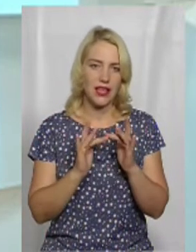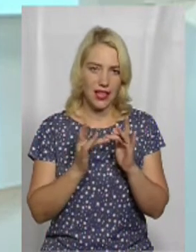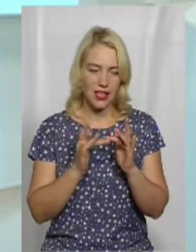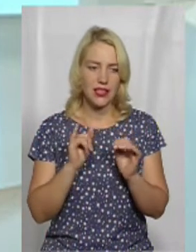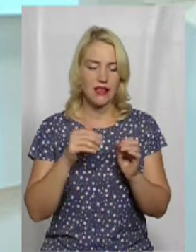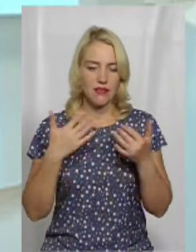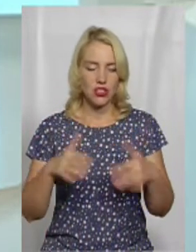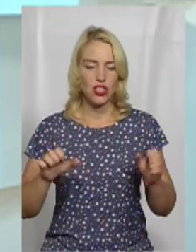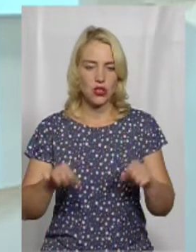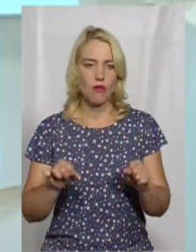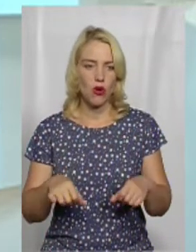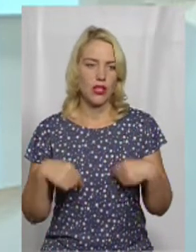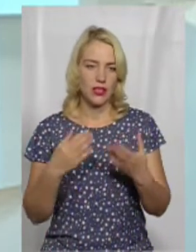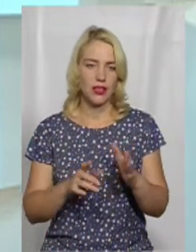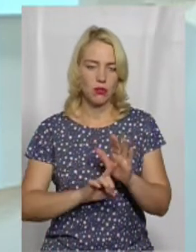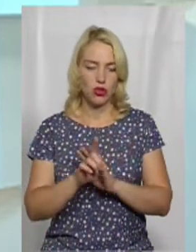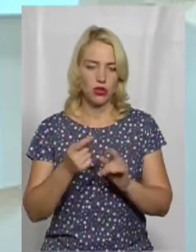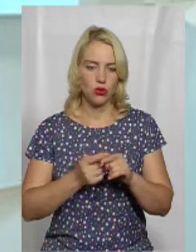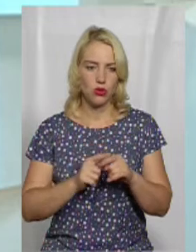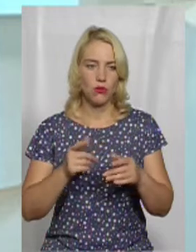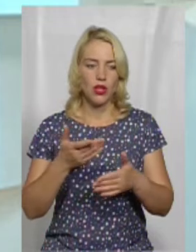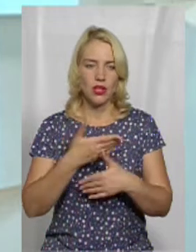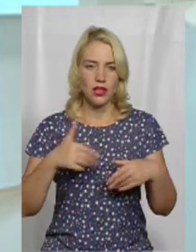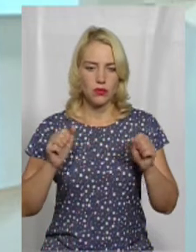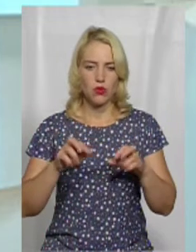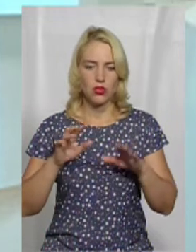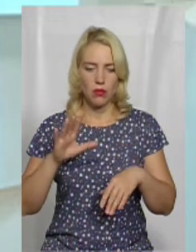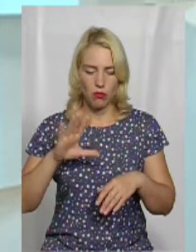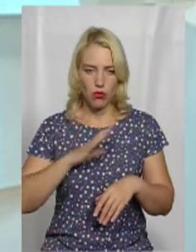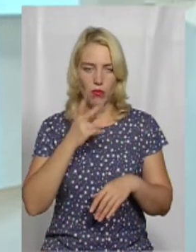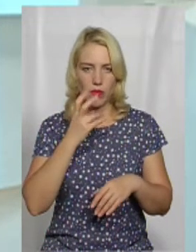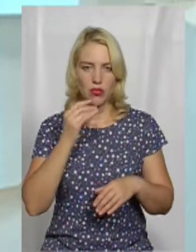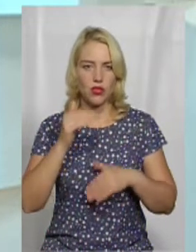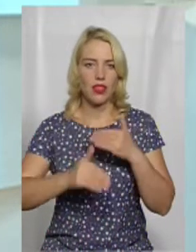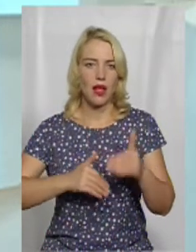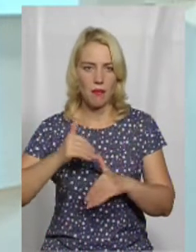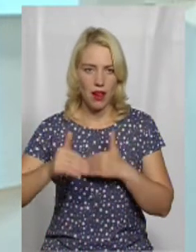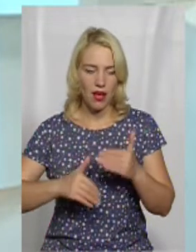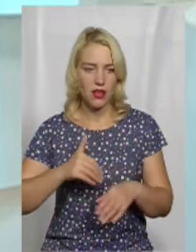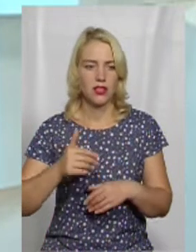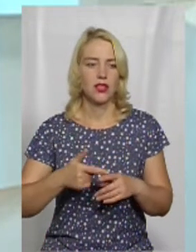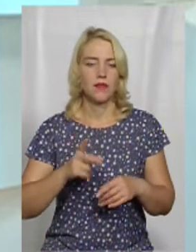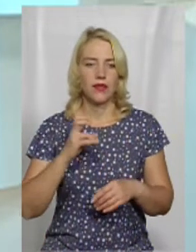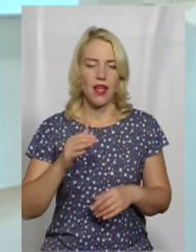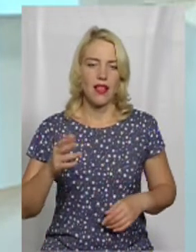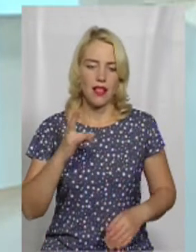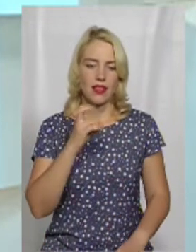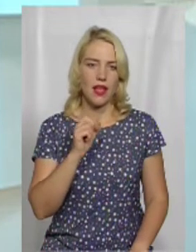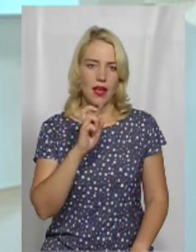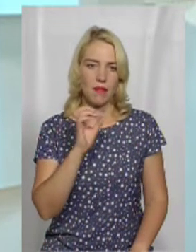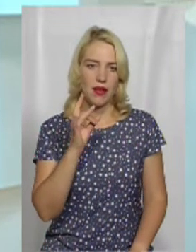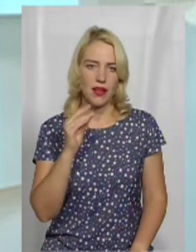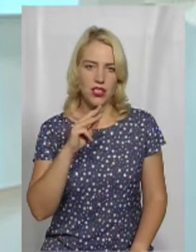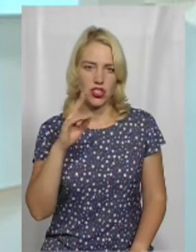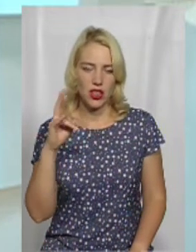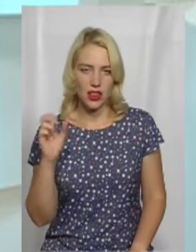Тому ми вже змогли дати якийсь реальний початок в цьому, і нас вже можна було побачити на міському пляжі, нас вже можна було засікти на набережній,